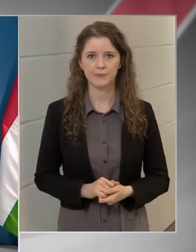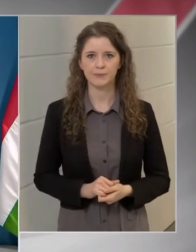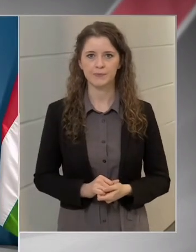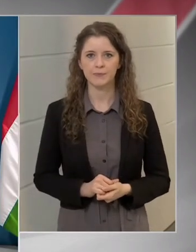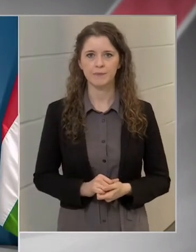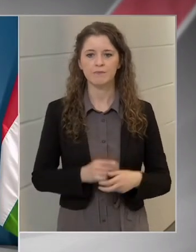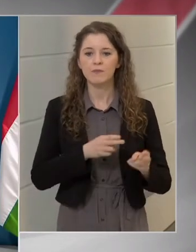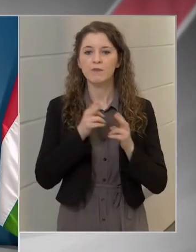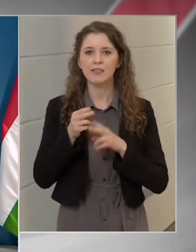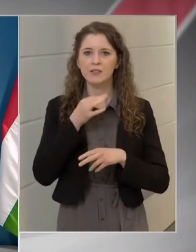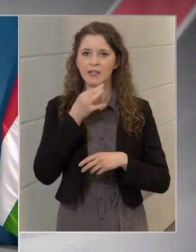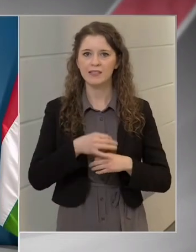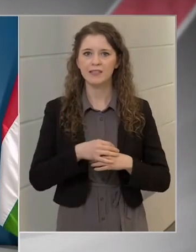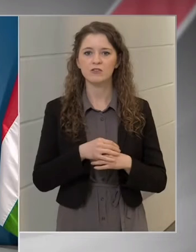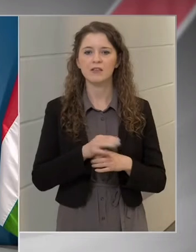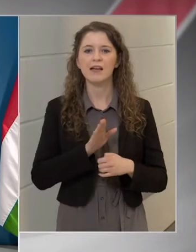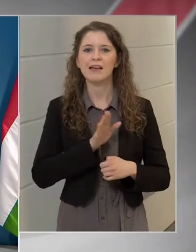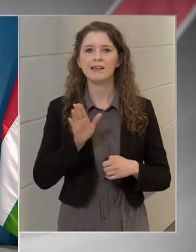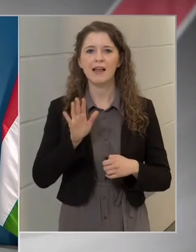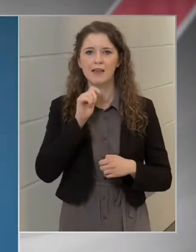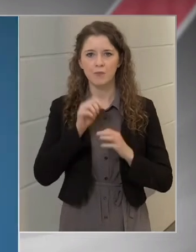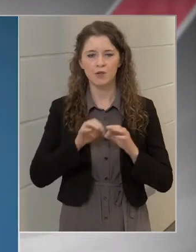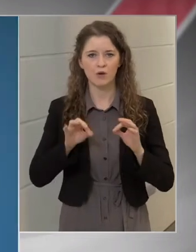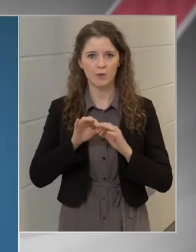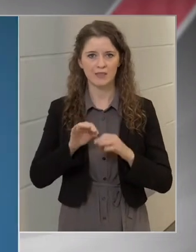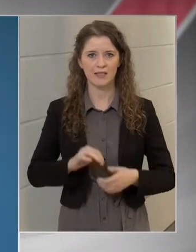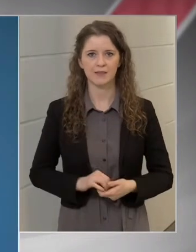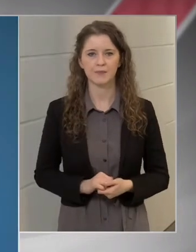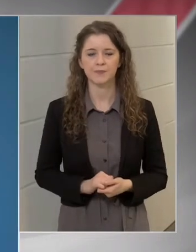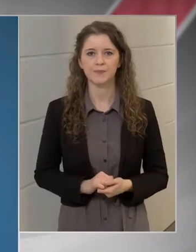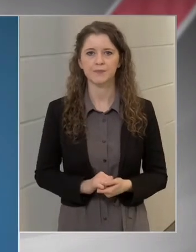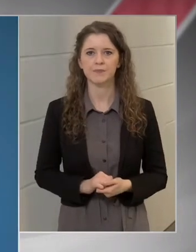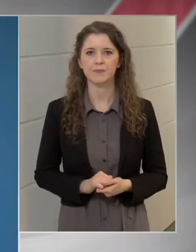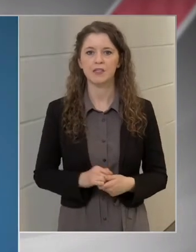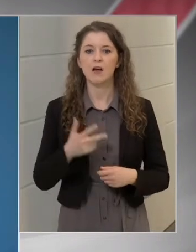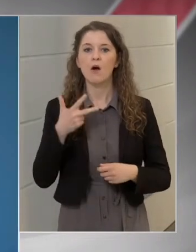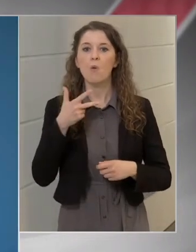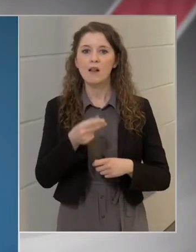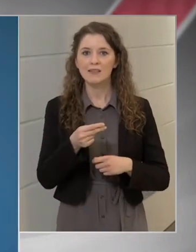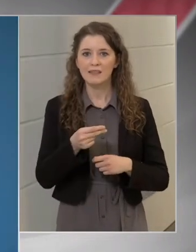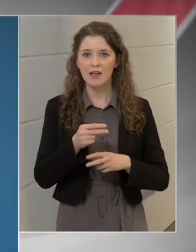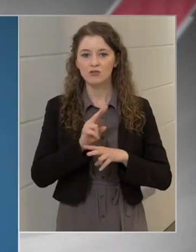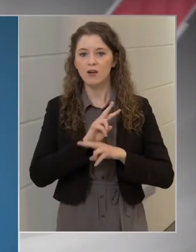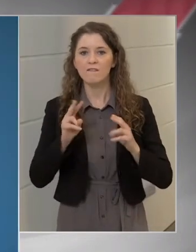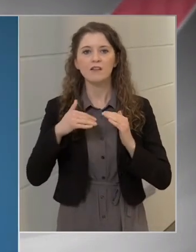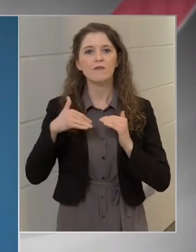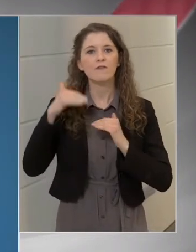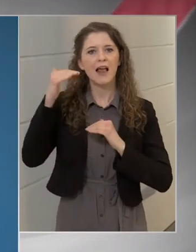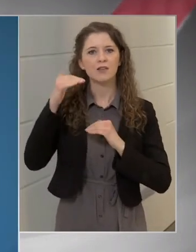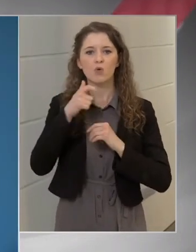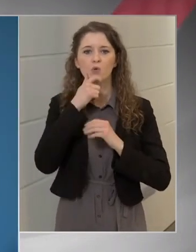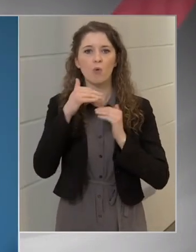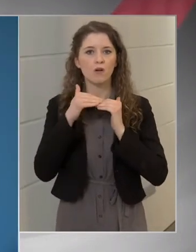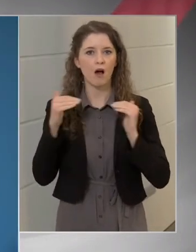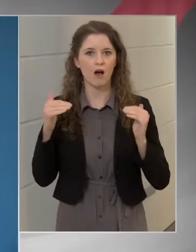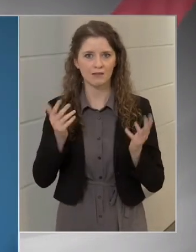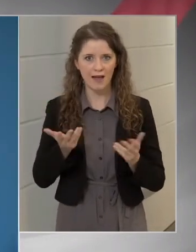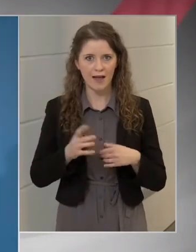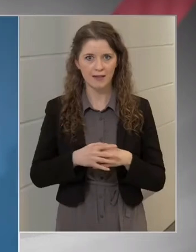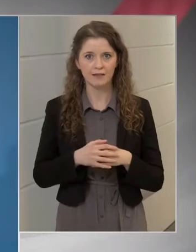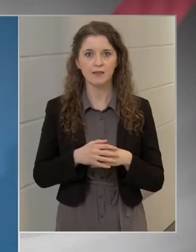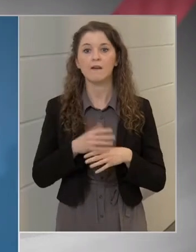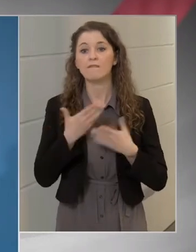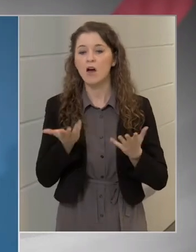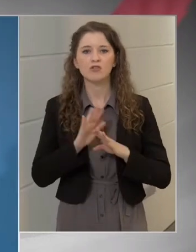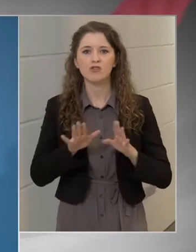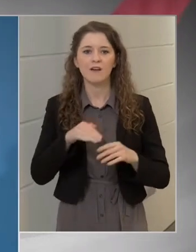Következő kérdésünk, keret Magyarország. Az oltásnak van-e felső korhatára, vagy ez kizárólag a fizikai állapottól függ?